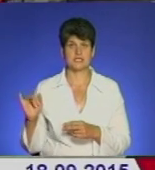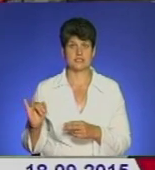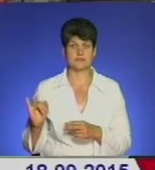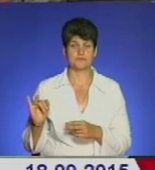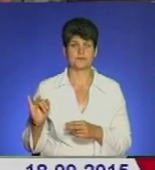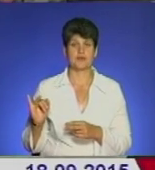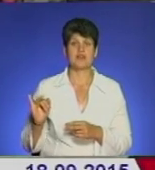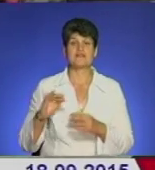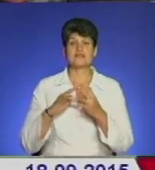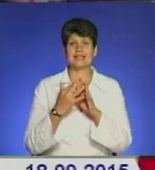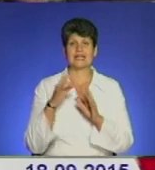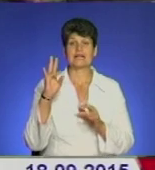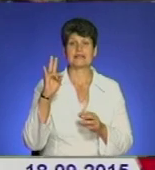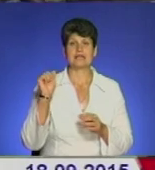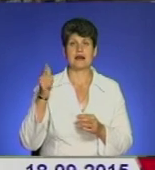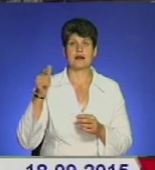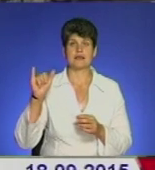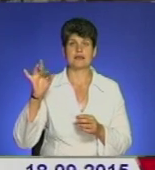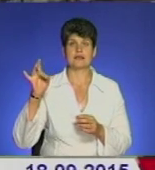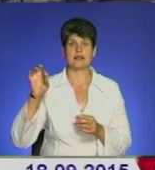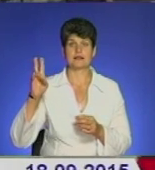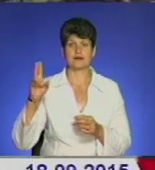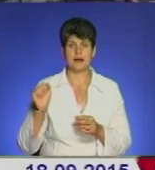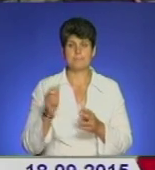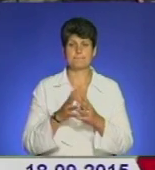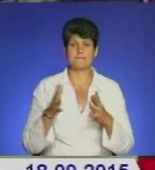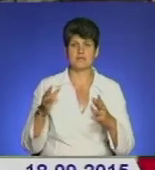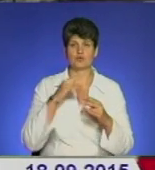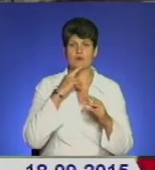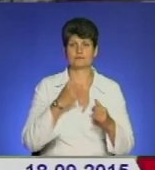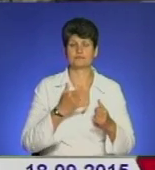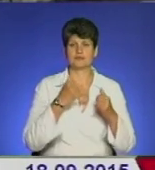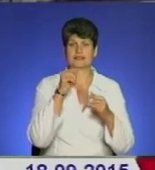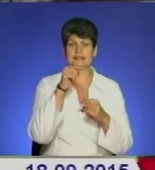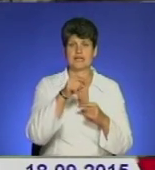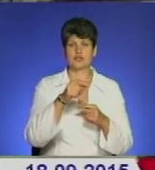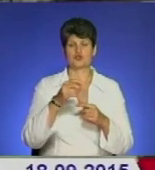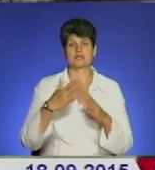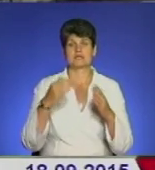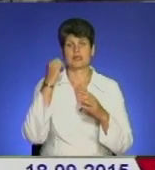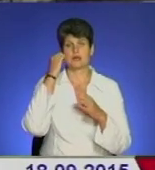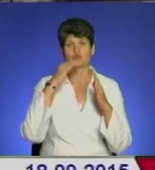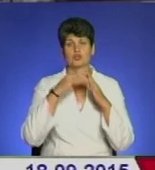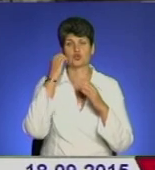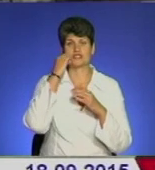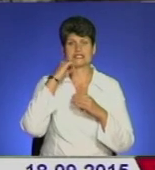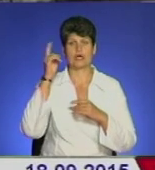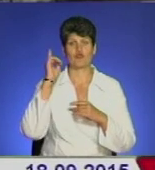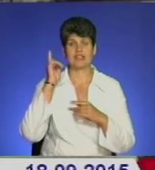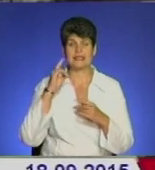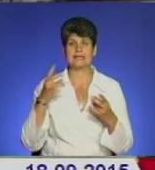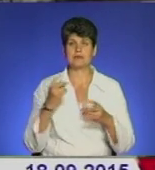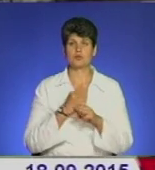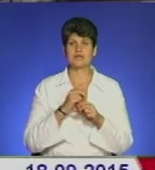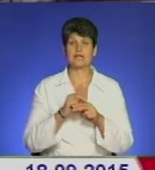селі Нагірянка більш акцентується увагу на те, що це будівля старовинна. Ми стараємося зробити